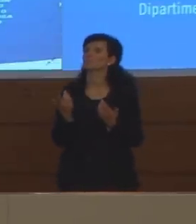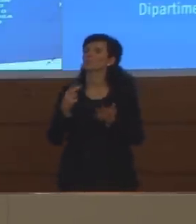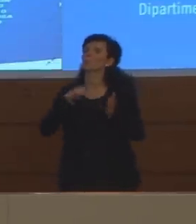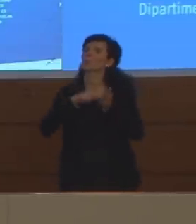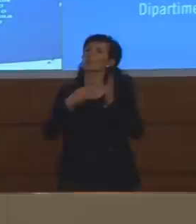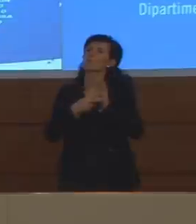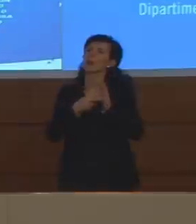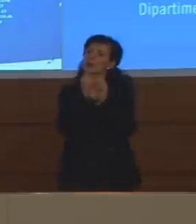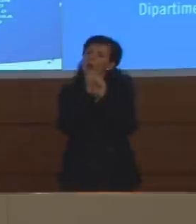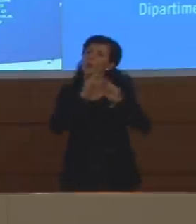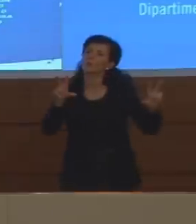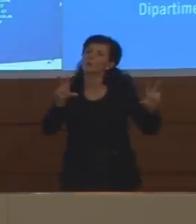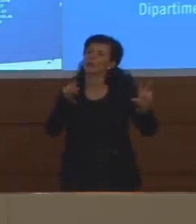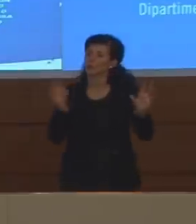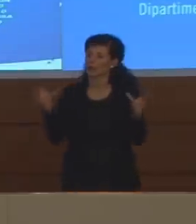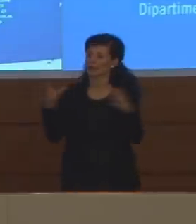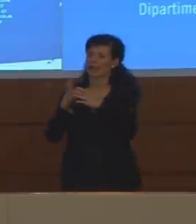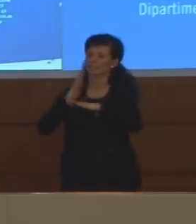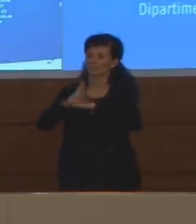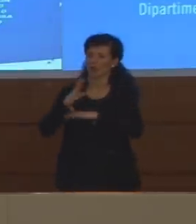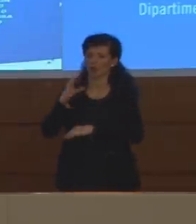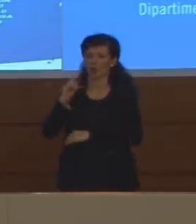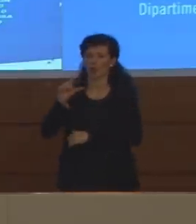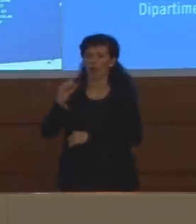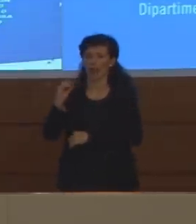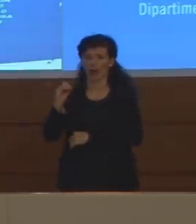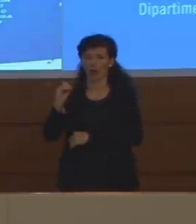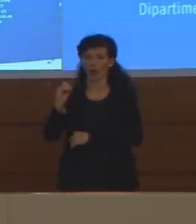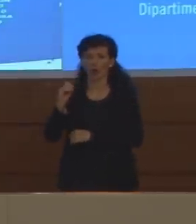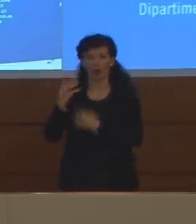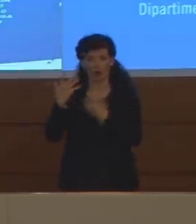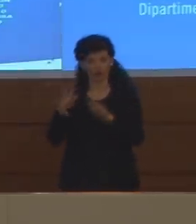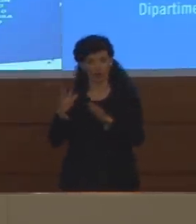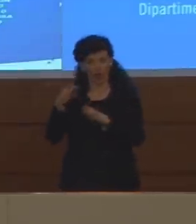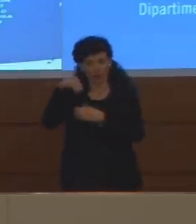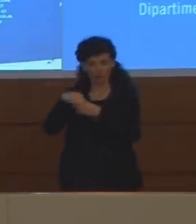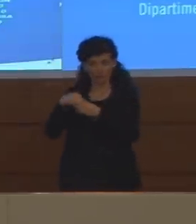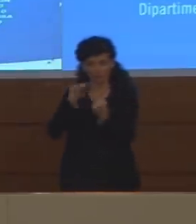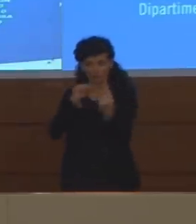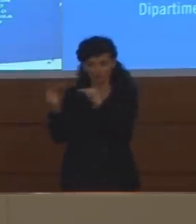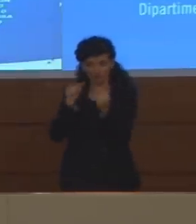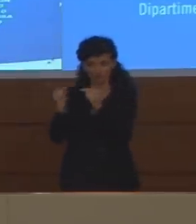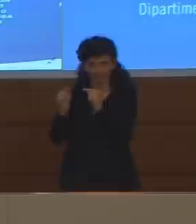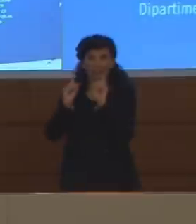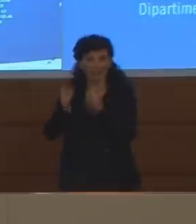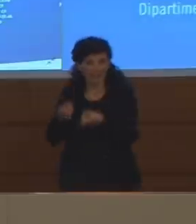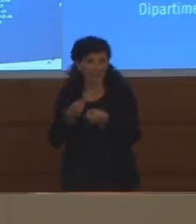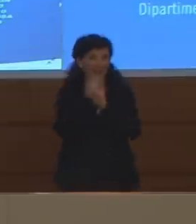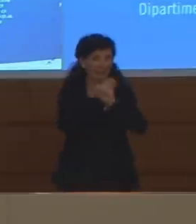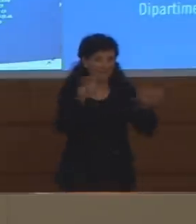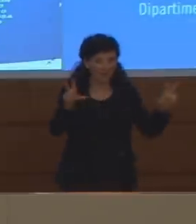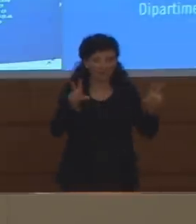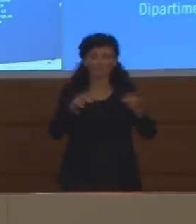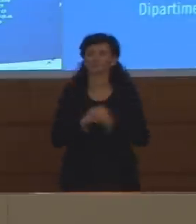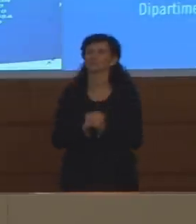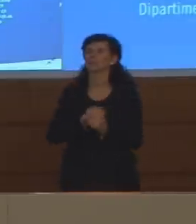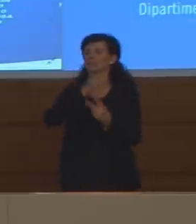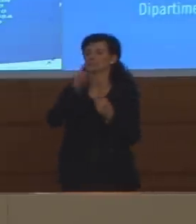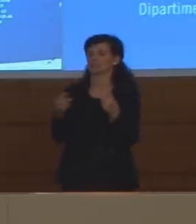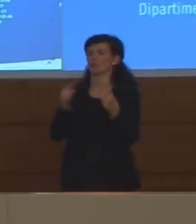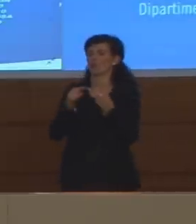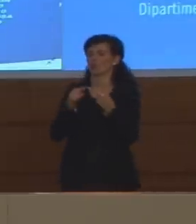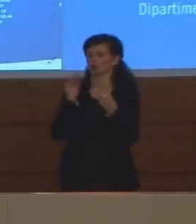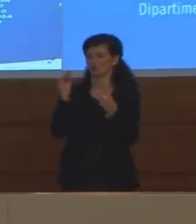comunicazione da parte della task force è stato affrontato all'interno della task force la seconda questione è connessa alla comunicazione e alla